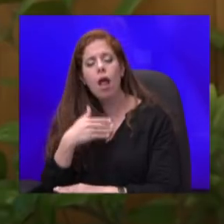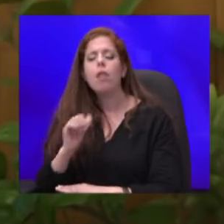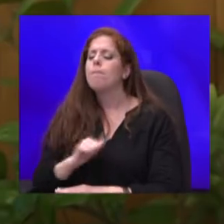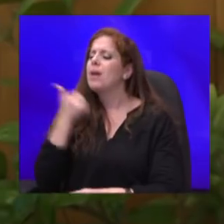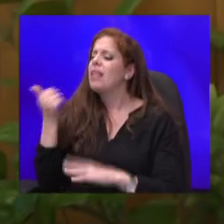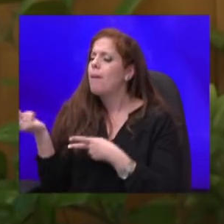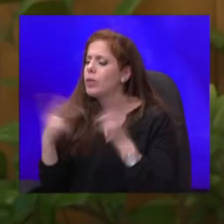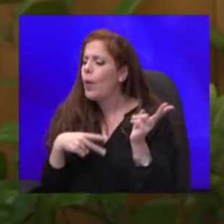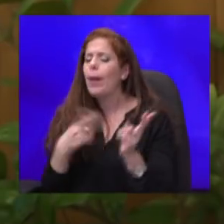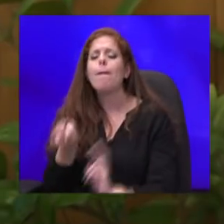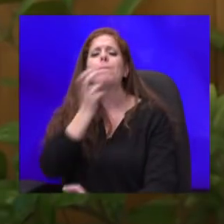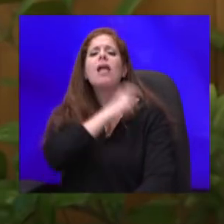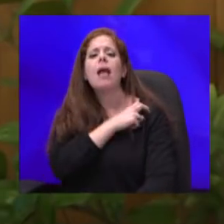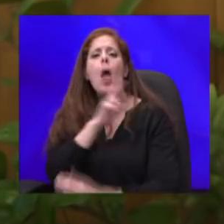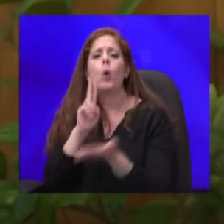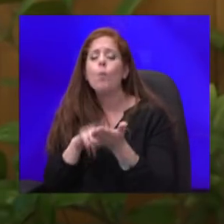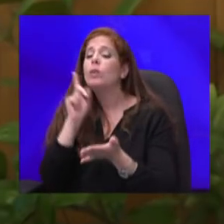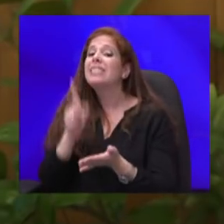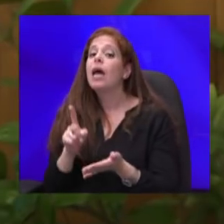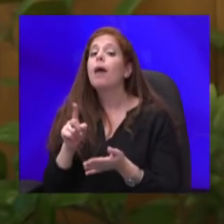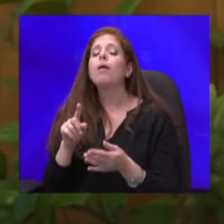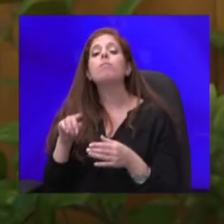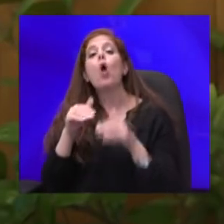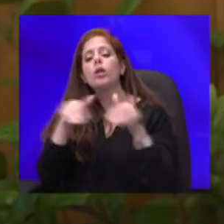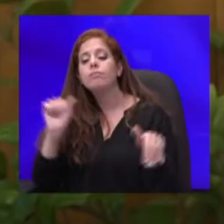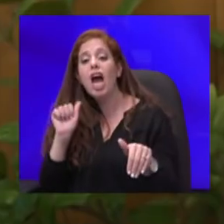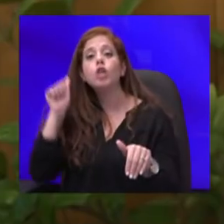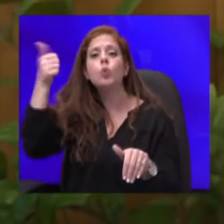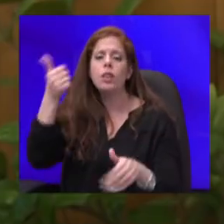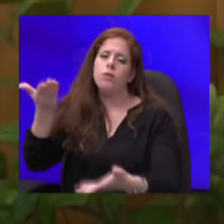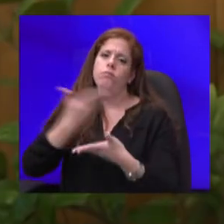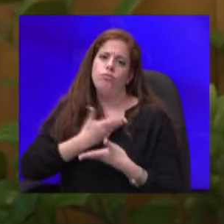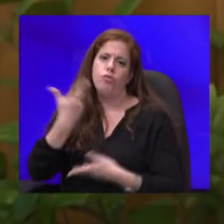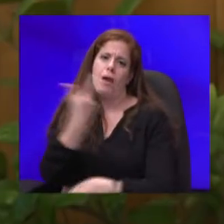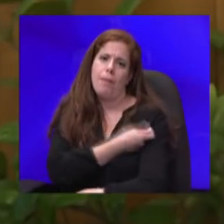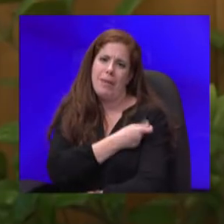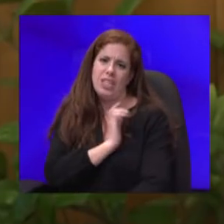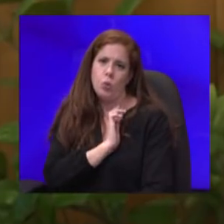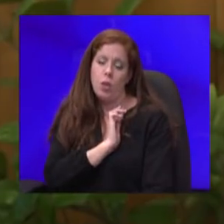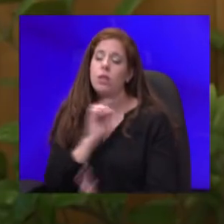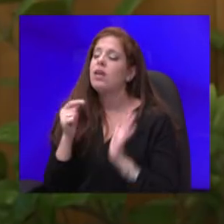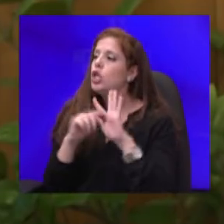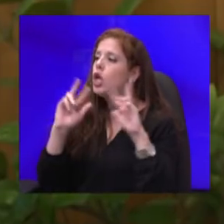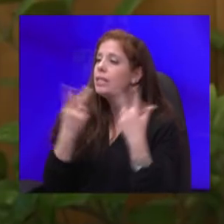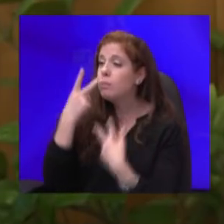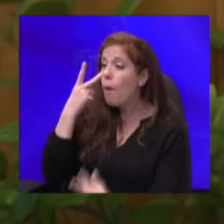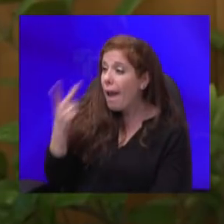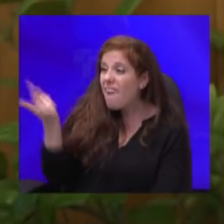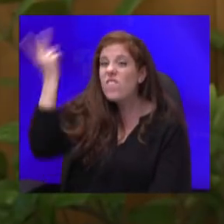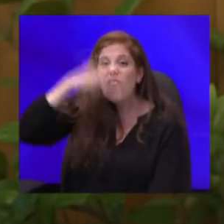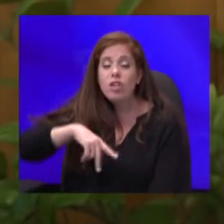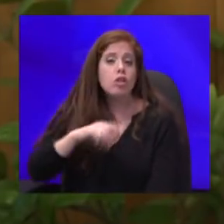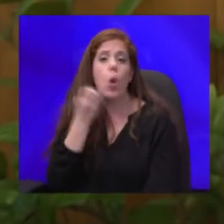הקופרות, צריכים להיות בשורה הראשונה של המתחסנים, כדי שהציבור יבין שאנחנו לא רק ממליצים לו, אלא